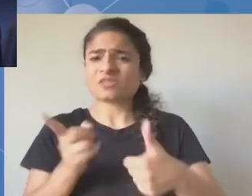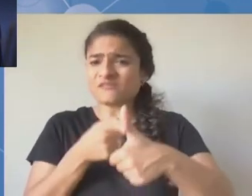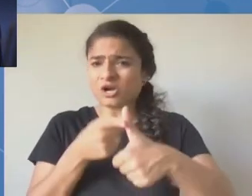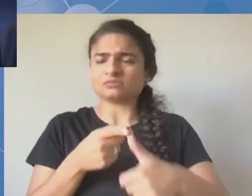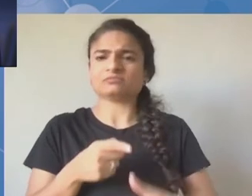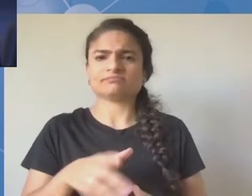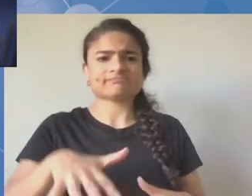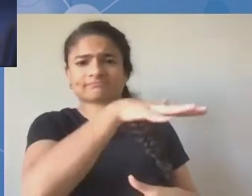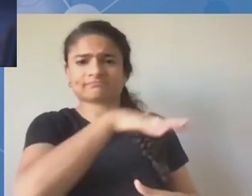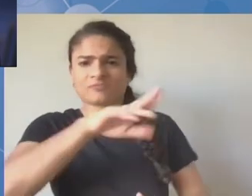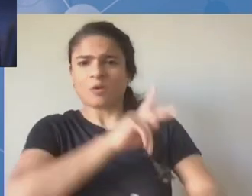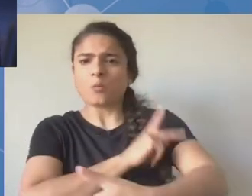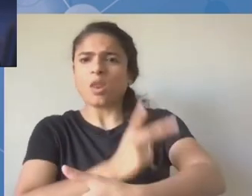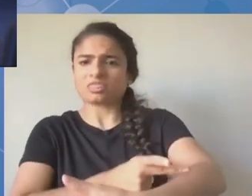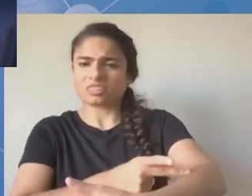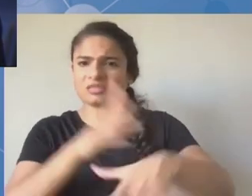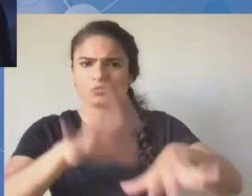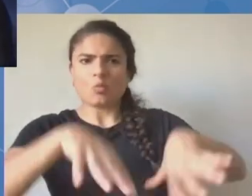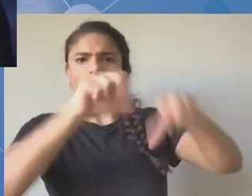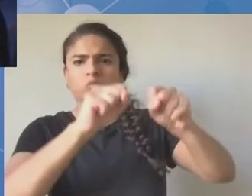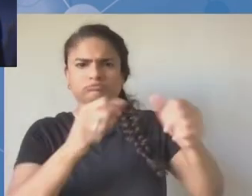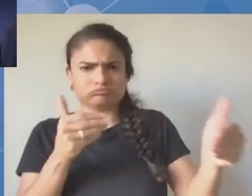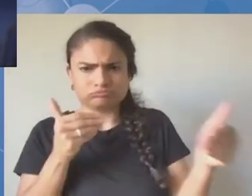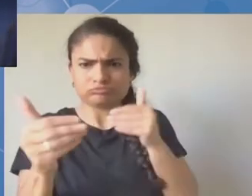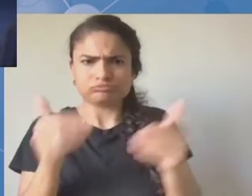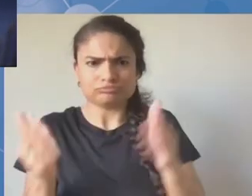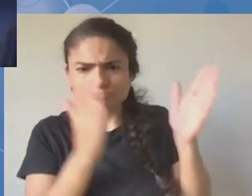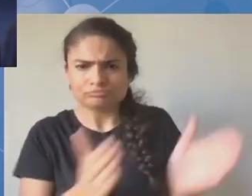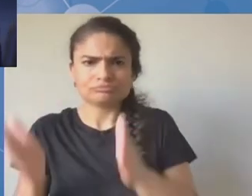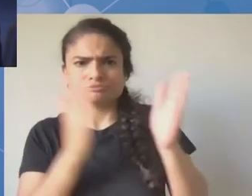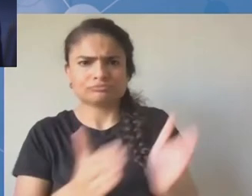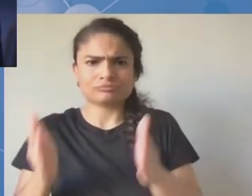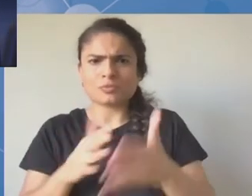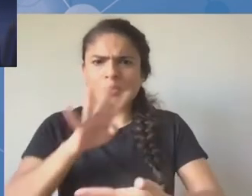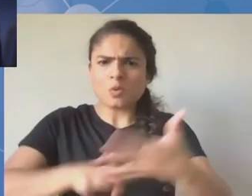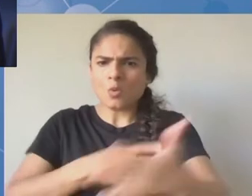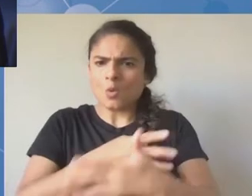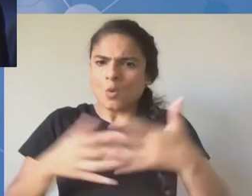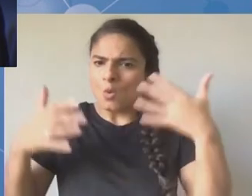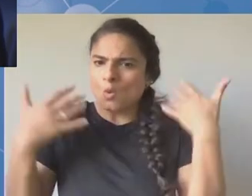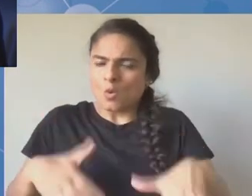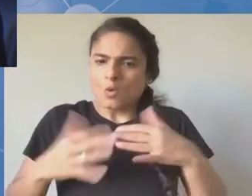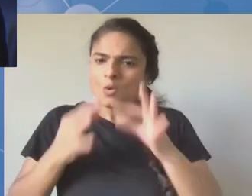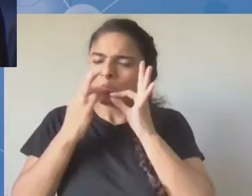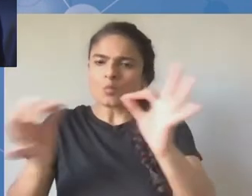Polsce za zorganizowanie tego spotkania. Dziękuję naszym gospodarzom